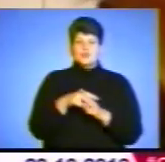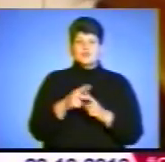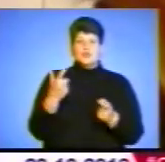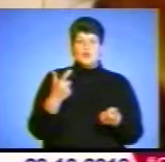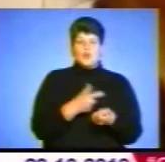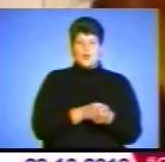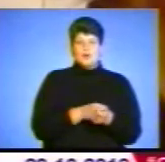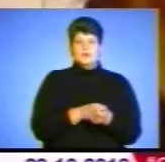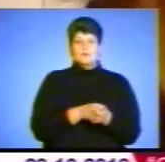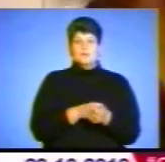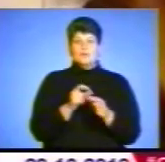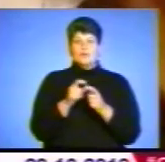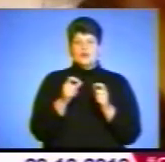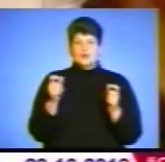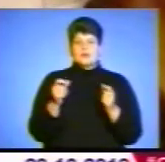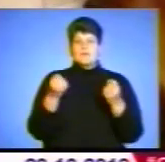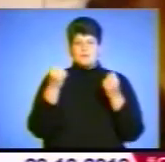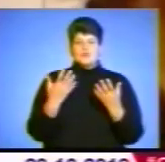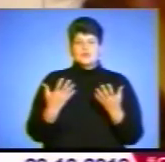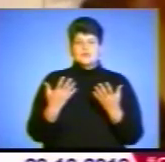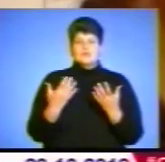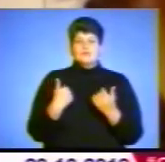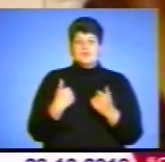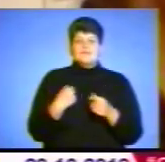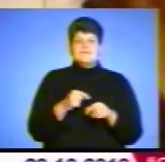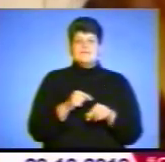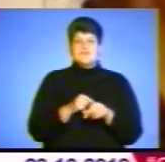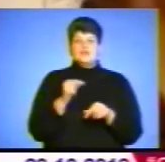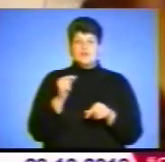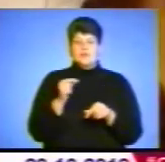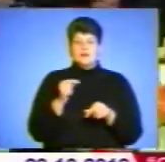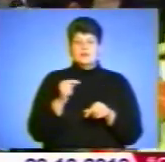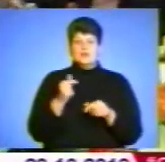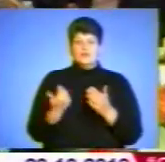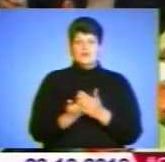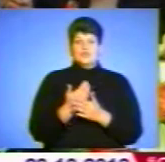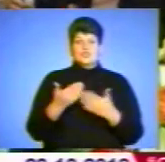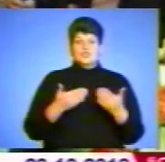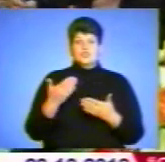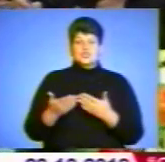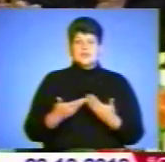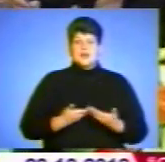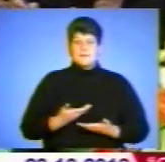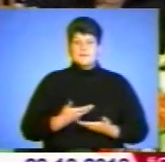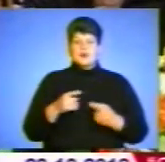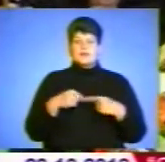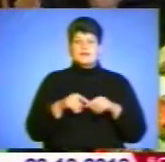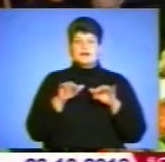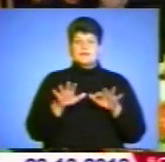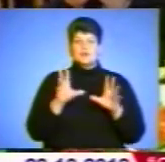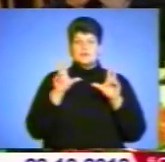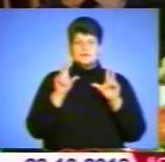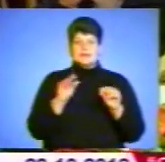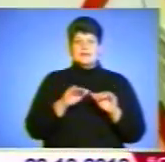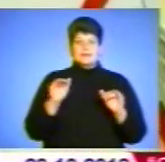всіми полосками, їм простіше. Вони відчувають, йдуть в нову життя. Організатори акції обіцяють, діти, яким